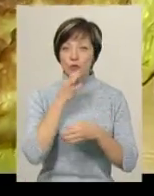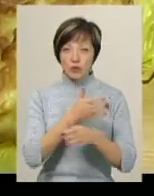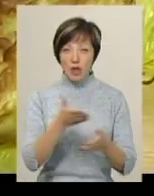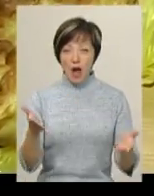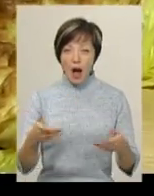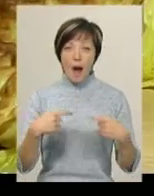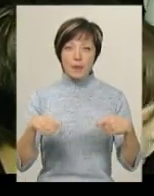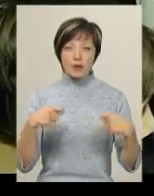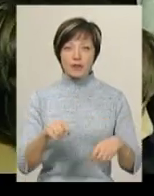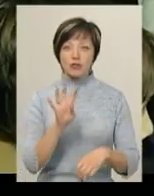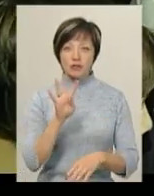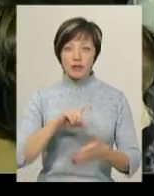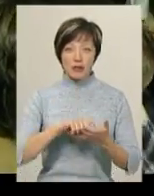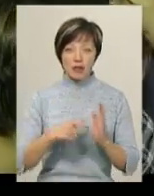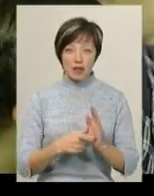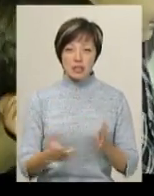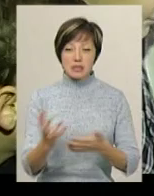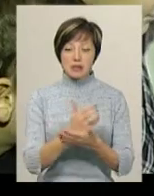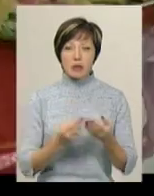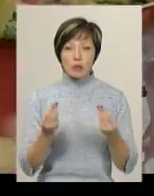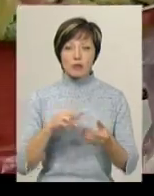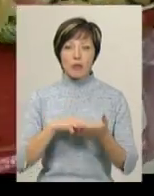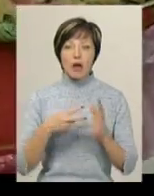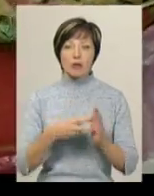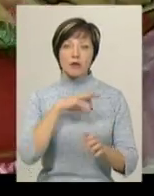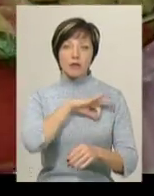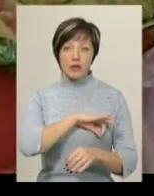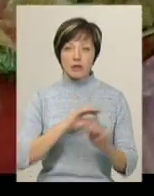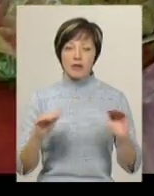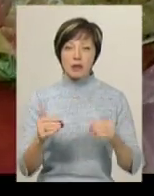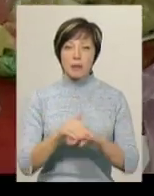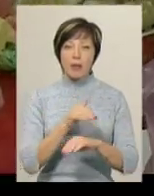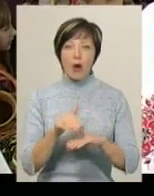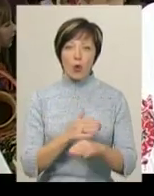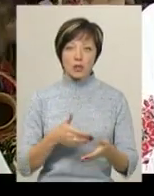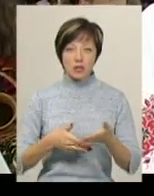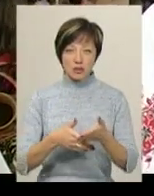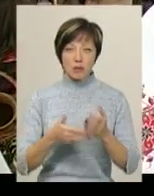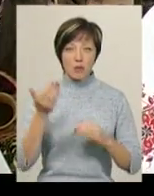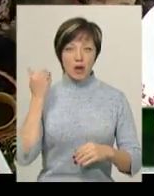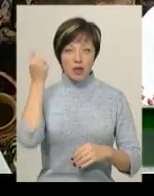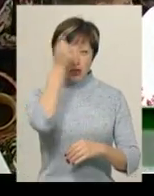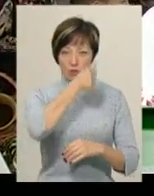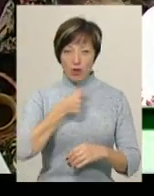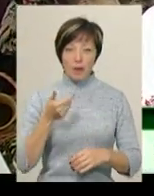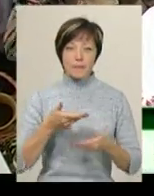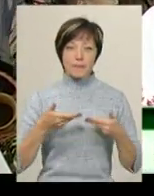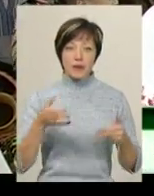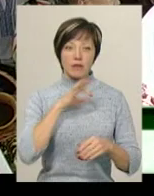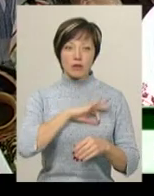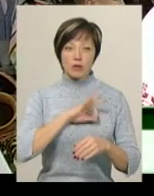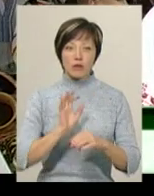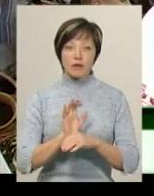продавали учні четвертих класів. Зібрані кошти планують використати в рамках благодійності. Попередні роки ми використовували їх,